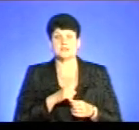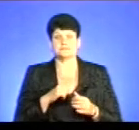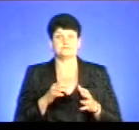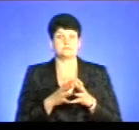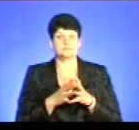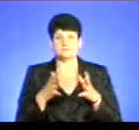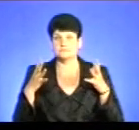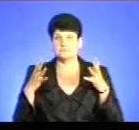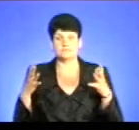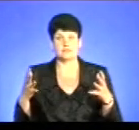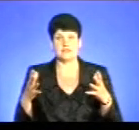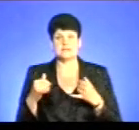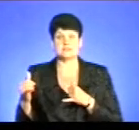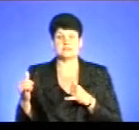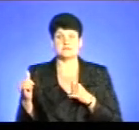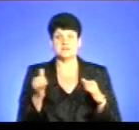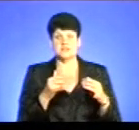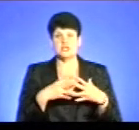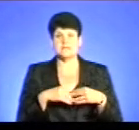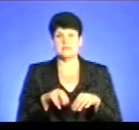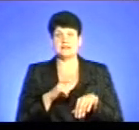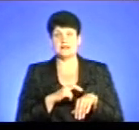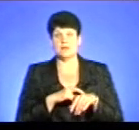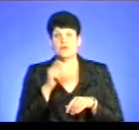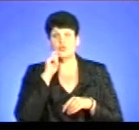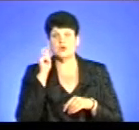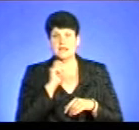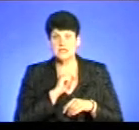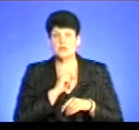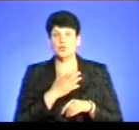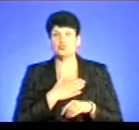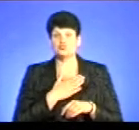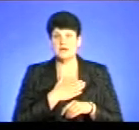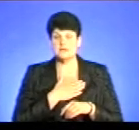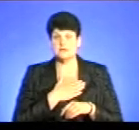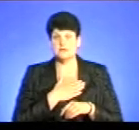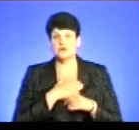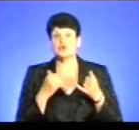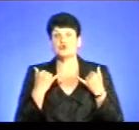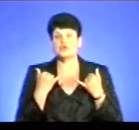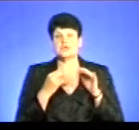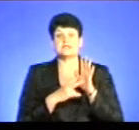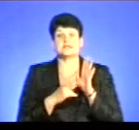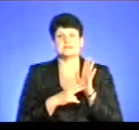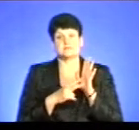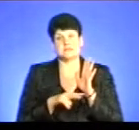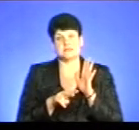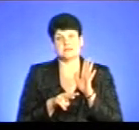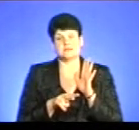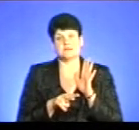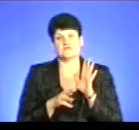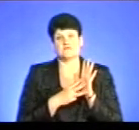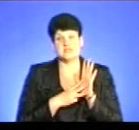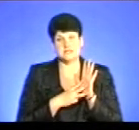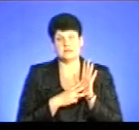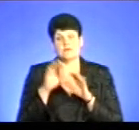забезпечена з сімейними лікарями в Україні. У нас сьогодні майже 78%